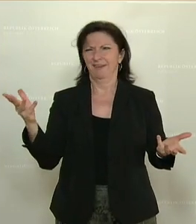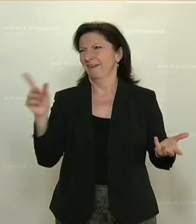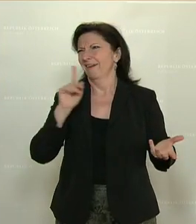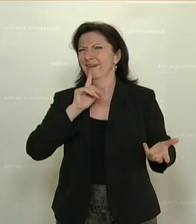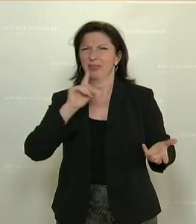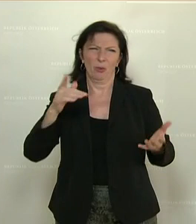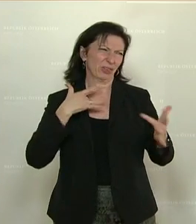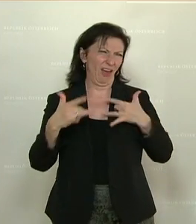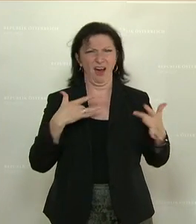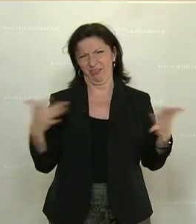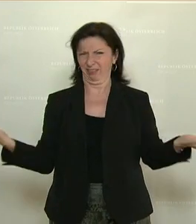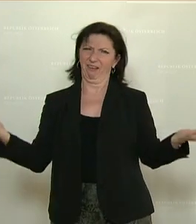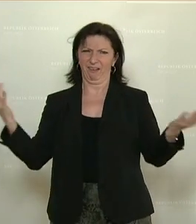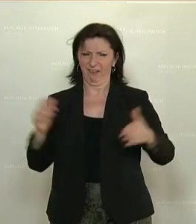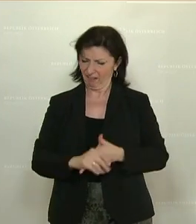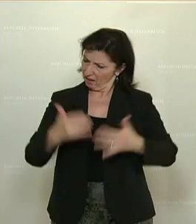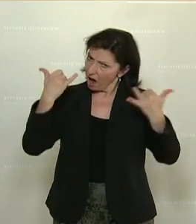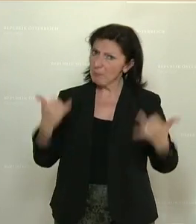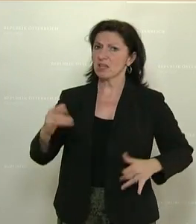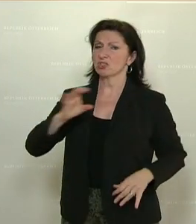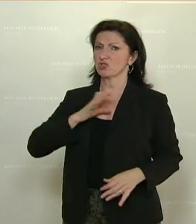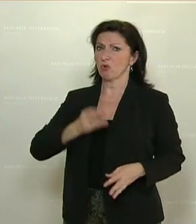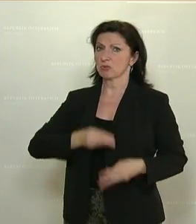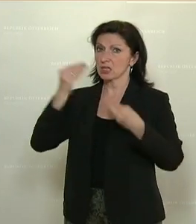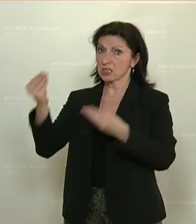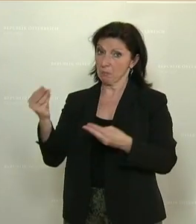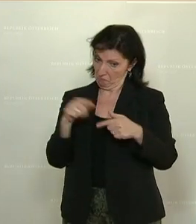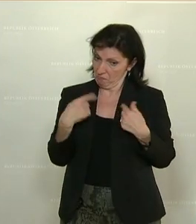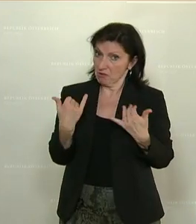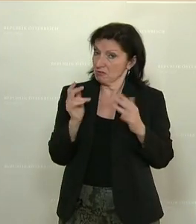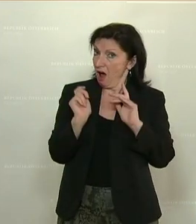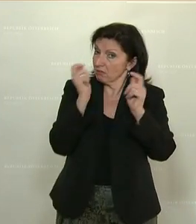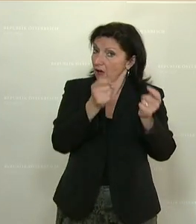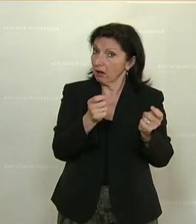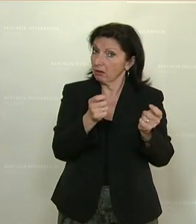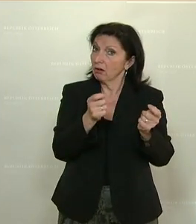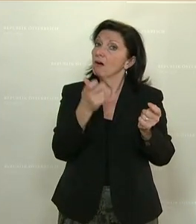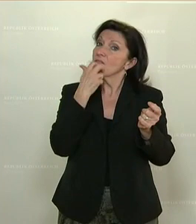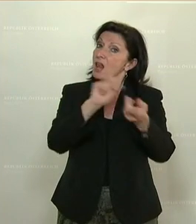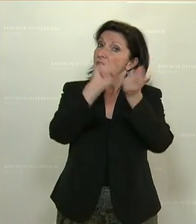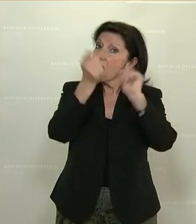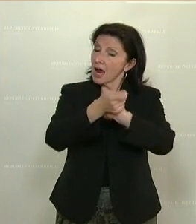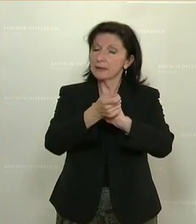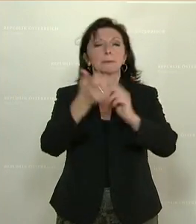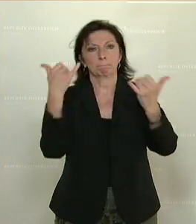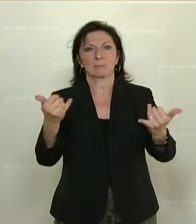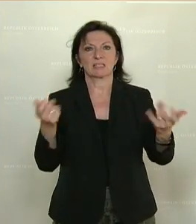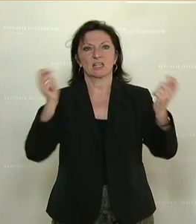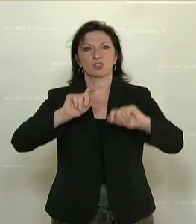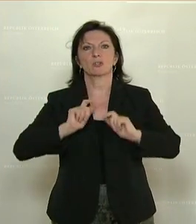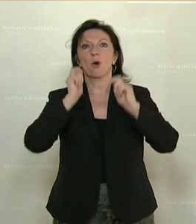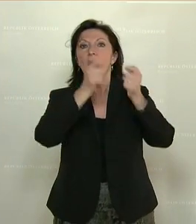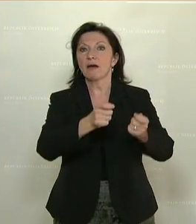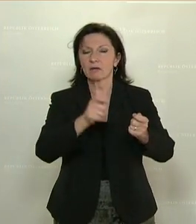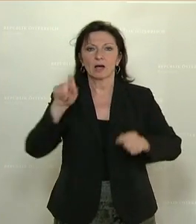Ich gebe euch heute die Chance, wir geben euch heute die Chance mit einem Antrag, dass wir das ändern. Ich darf einen Entschließungsantrag